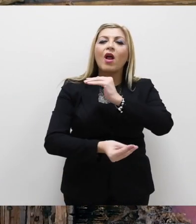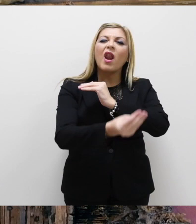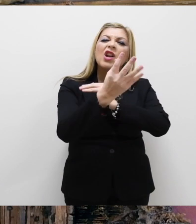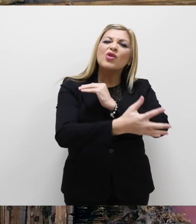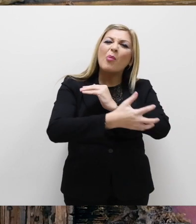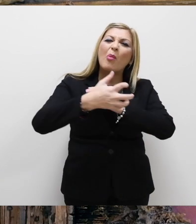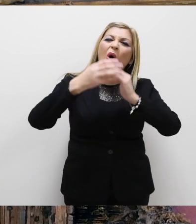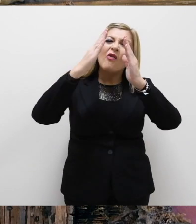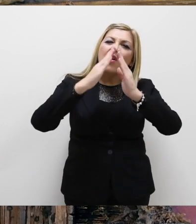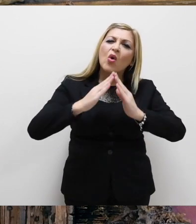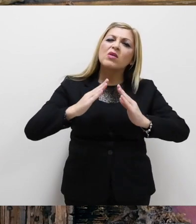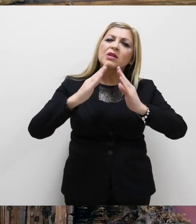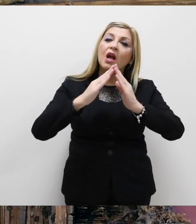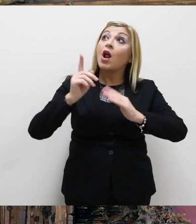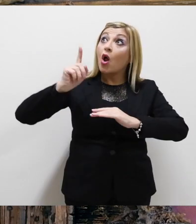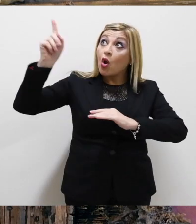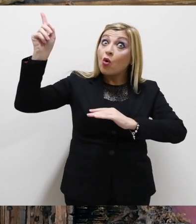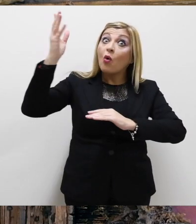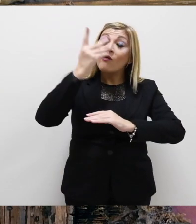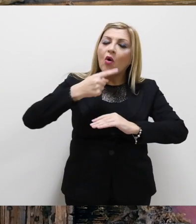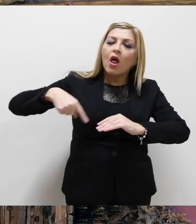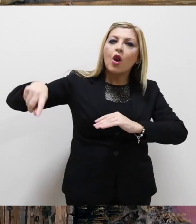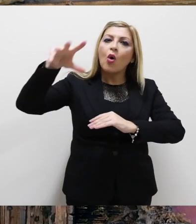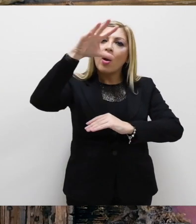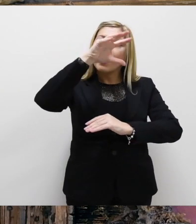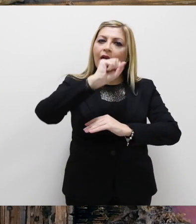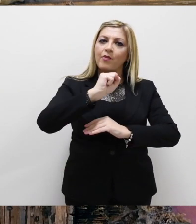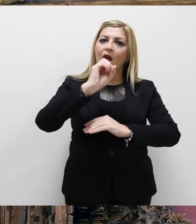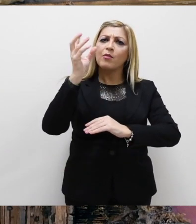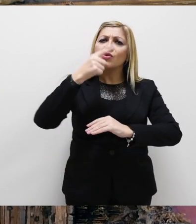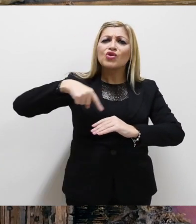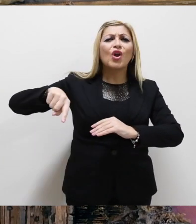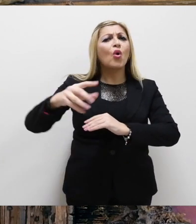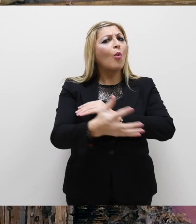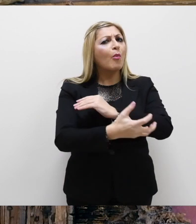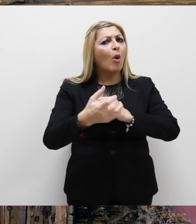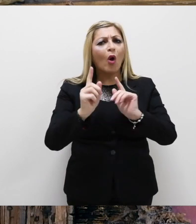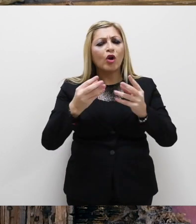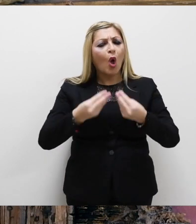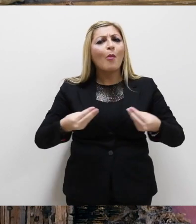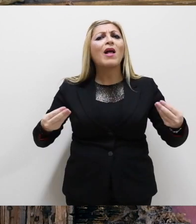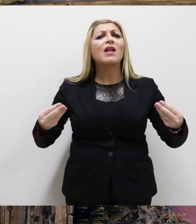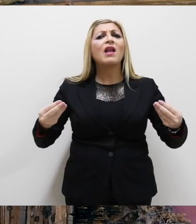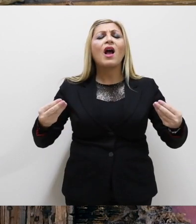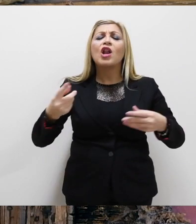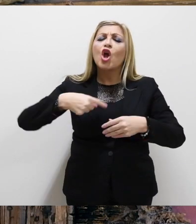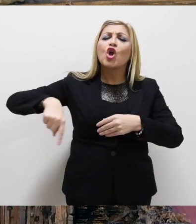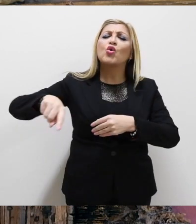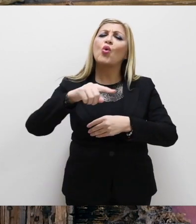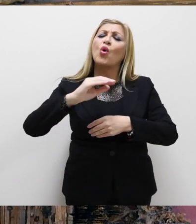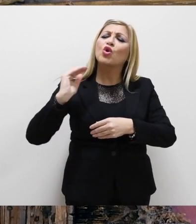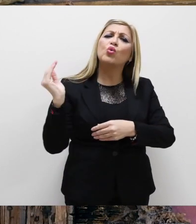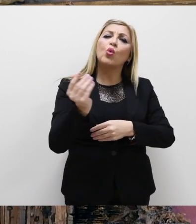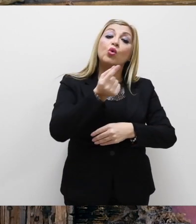in una stalla, Gesù ha voluto farci comprendere che se anche non siamo poveri di cose materiali,